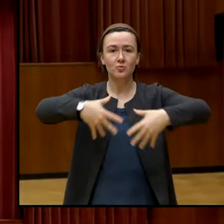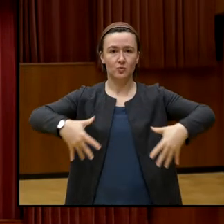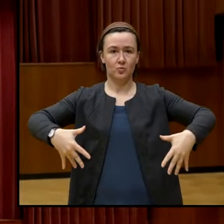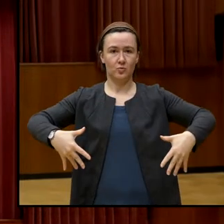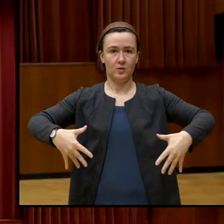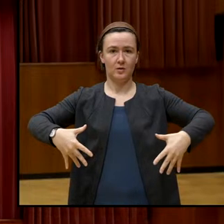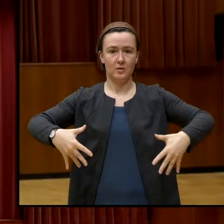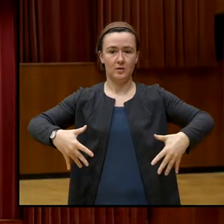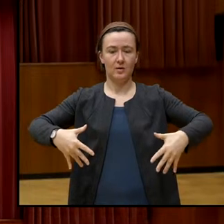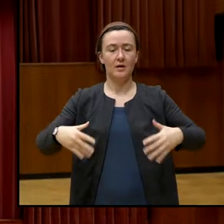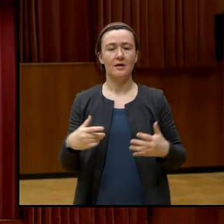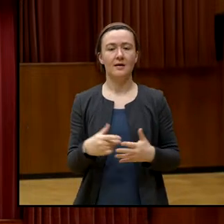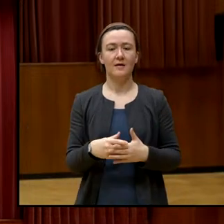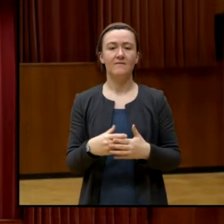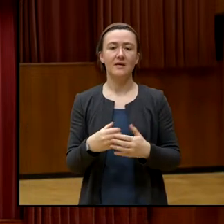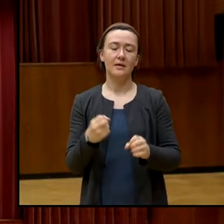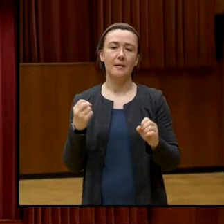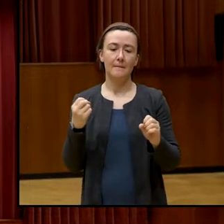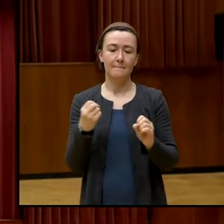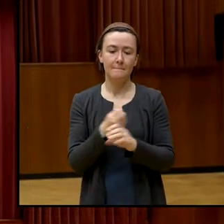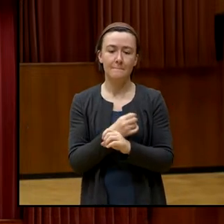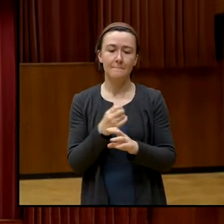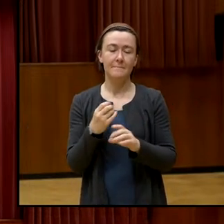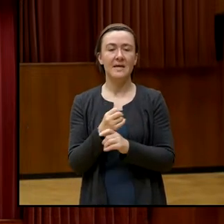sehr hohe Medienkonzentration gibt,